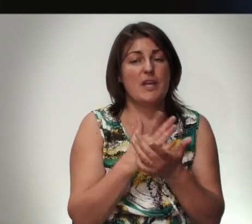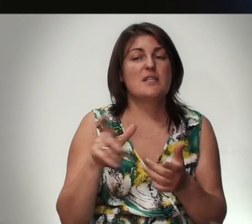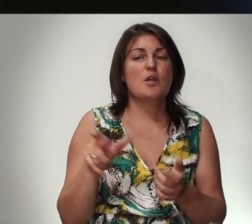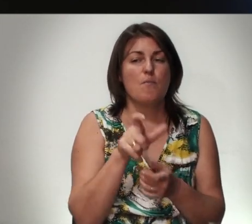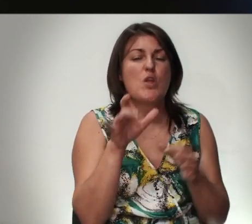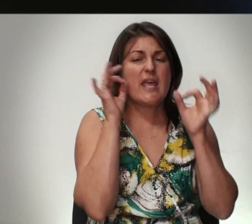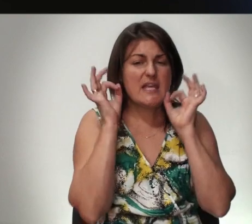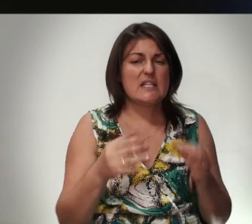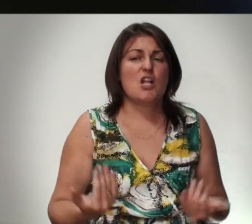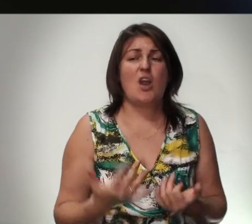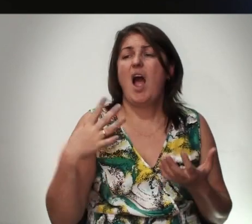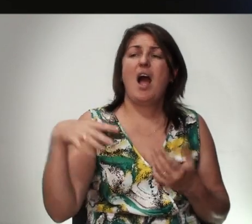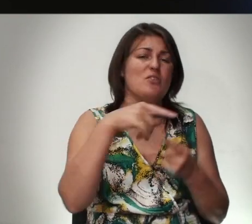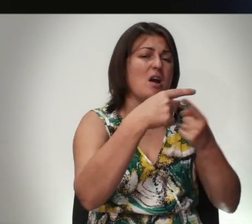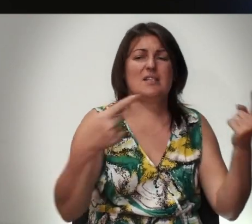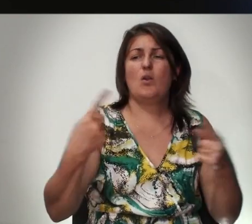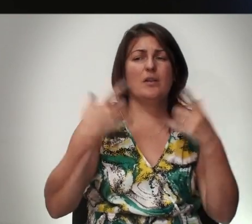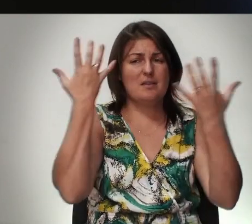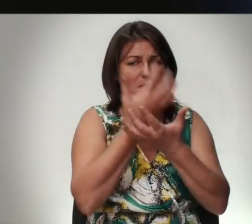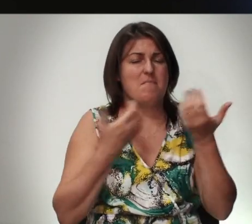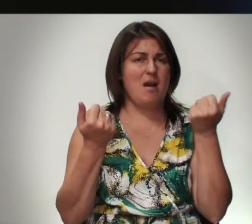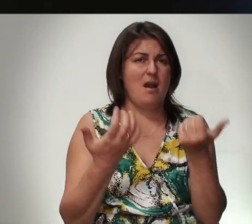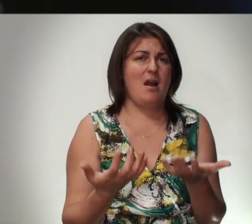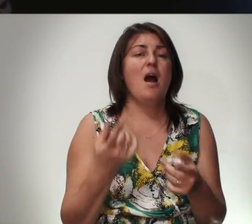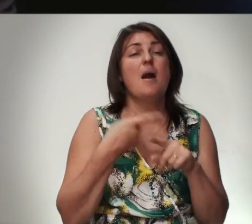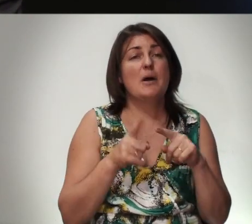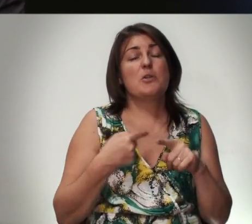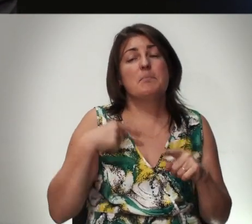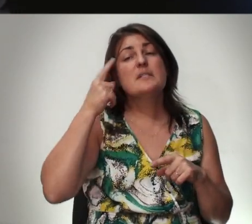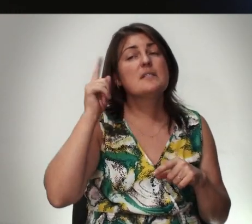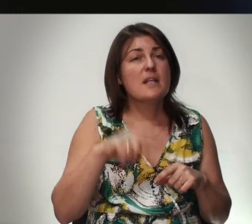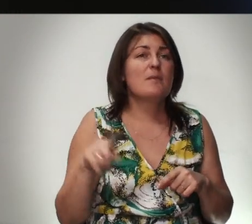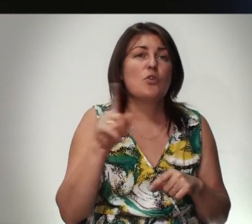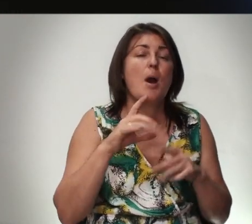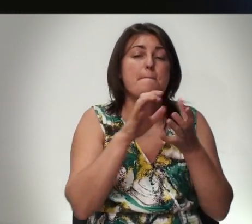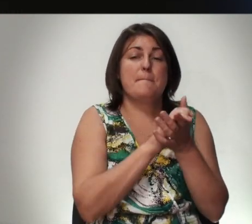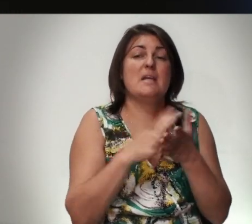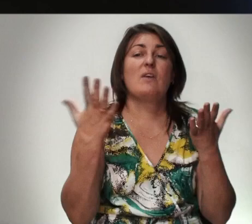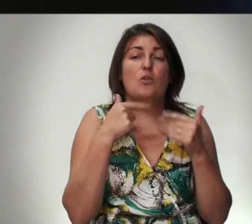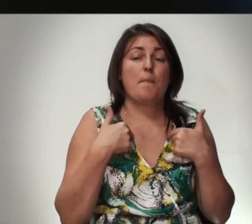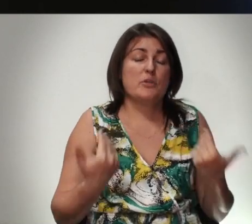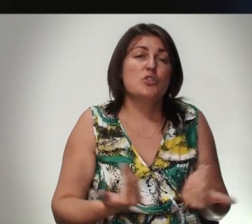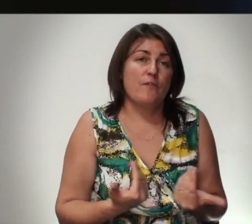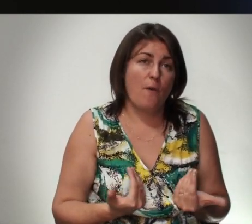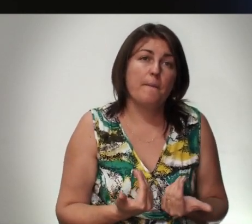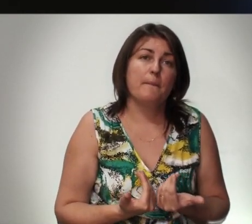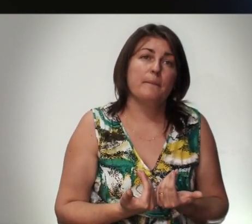Истинной Жизнь А все Остальное Тма Поэтому Мы знаем Что Мир В котором Мы Живем